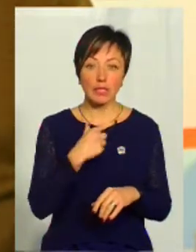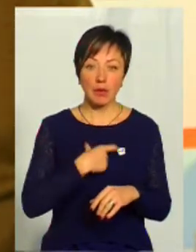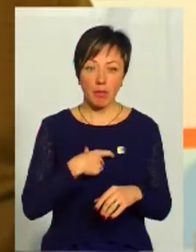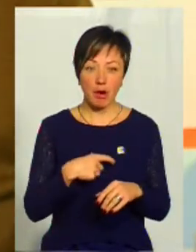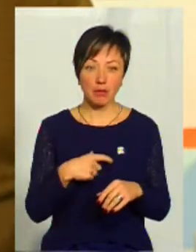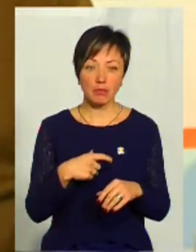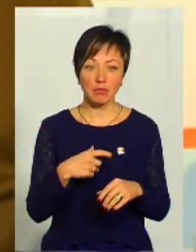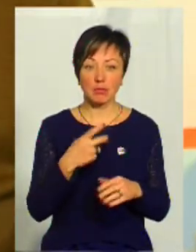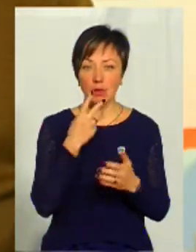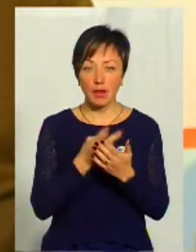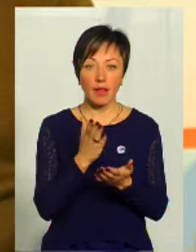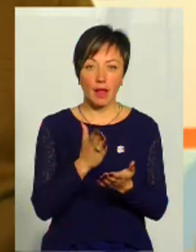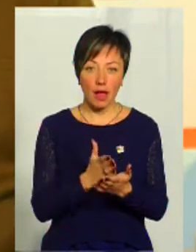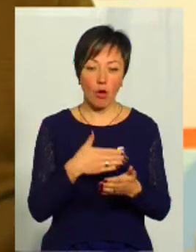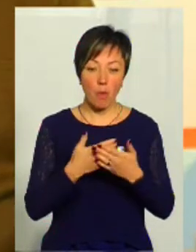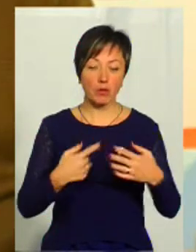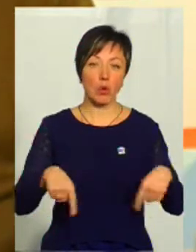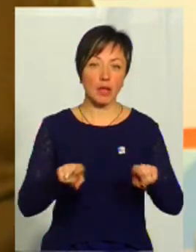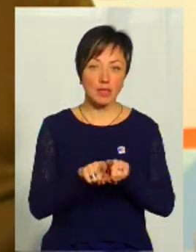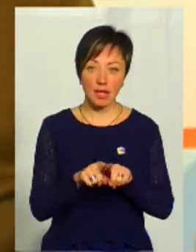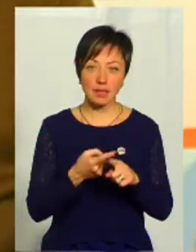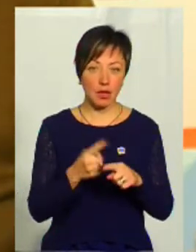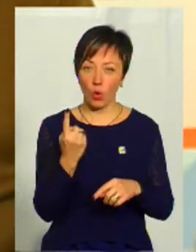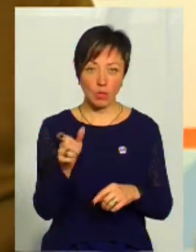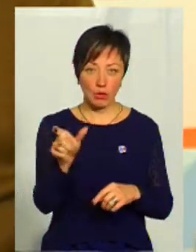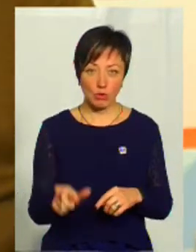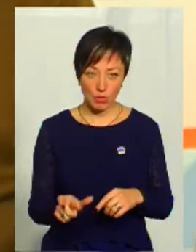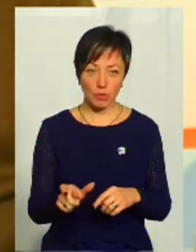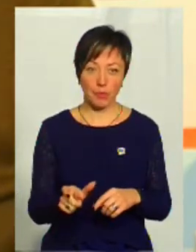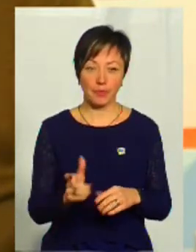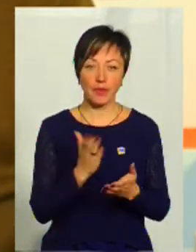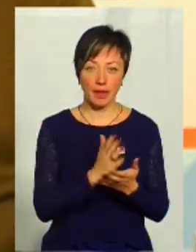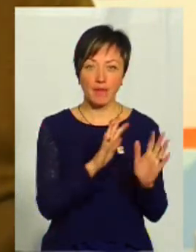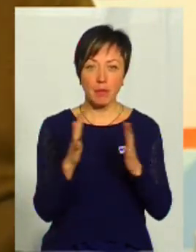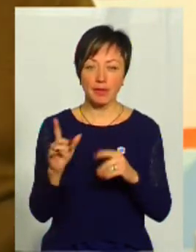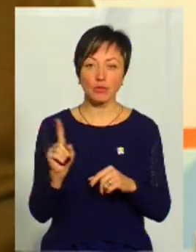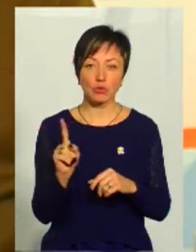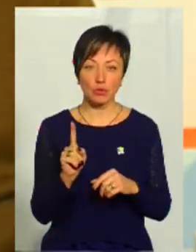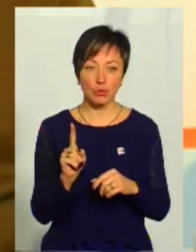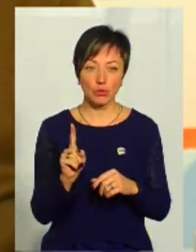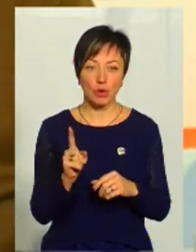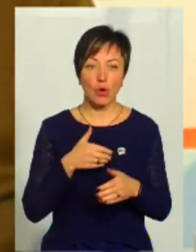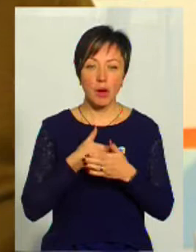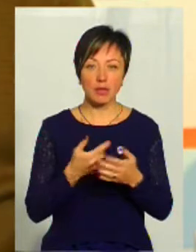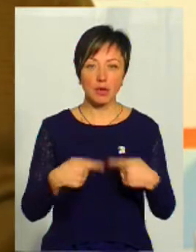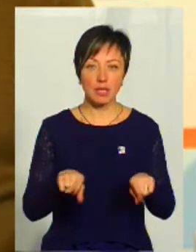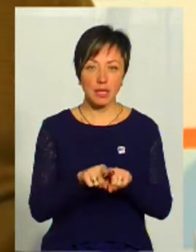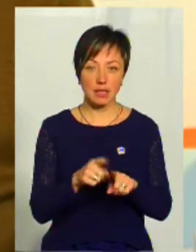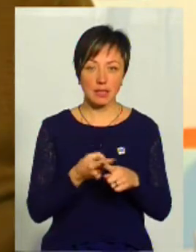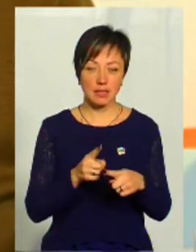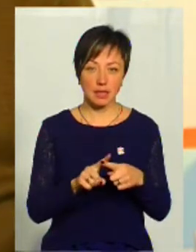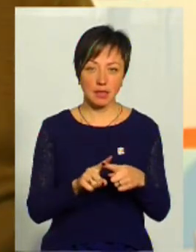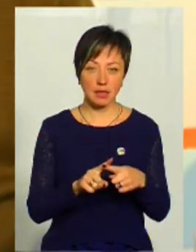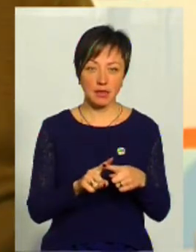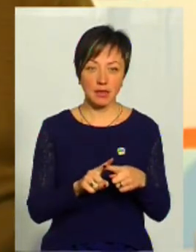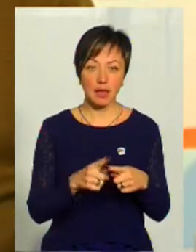себе окреслюють наявністю громадської організації, це не одна особа, тому що в нас є і випадки такі, що там громадська організація